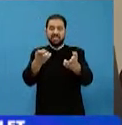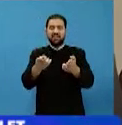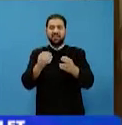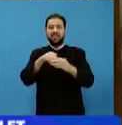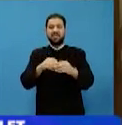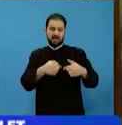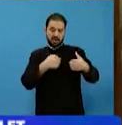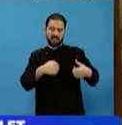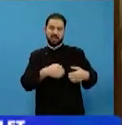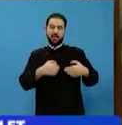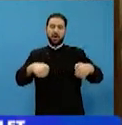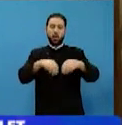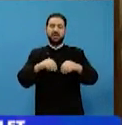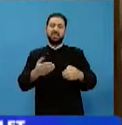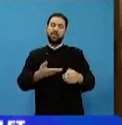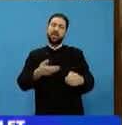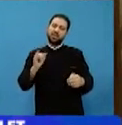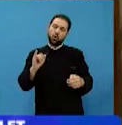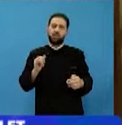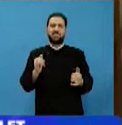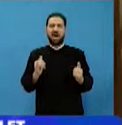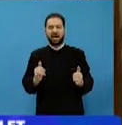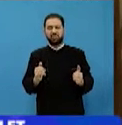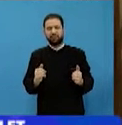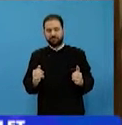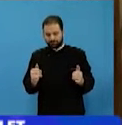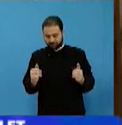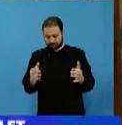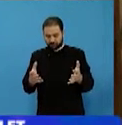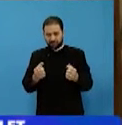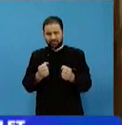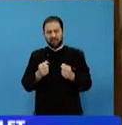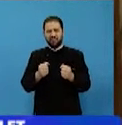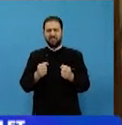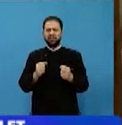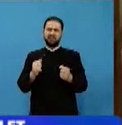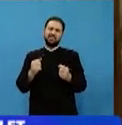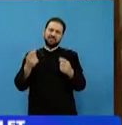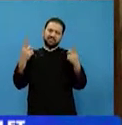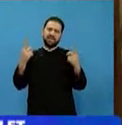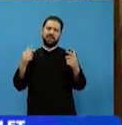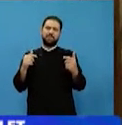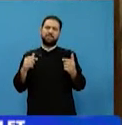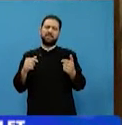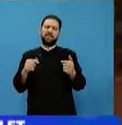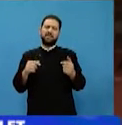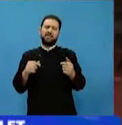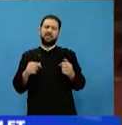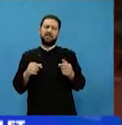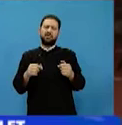noastră. Părinte Ionuț, avem de-a face în această carte sau în fine, de fapt, în